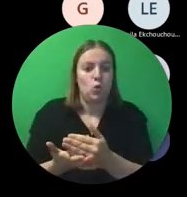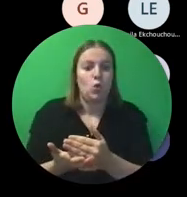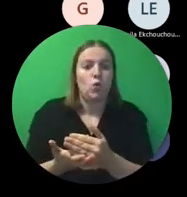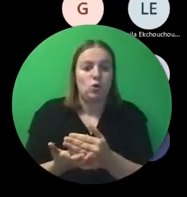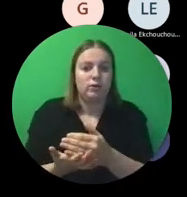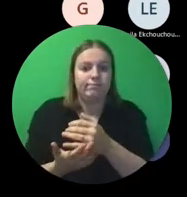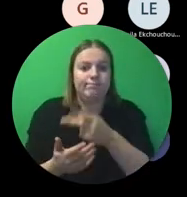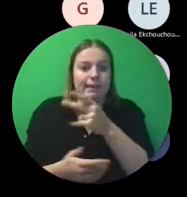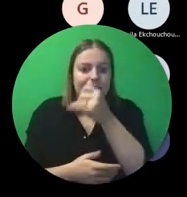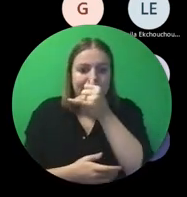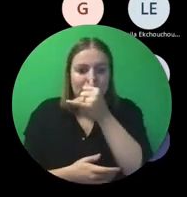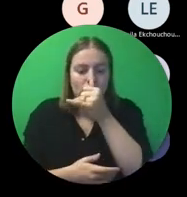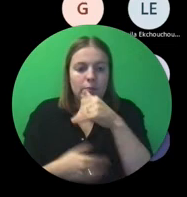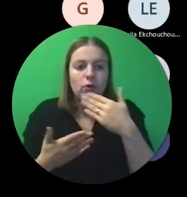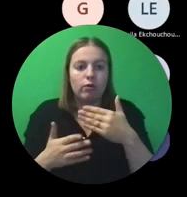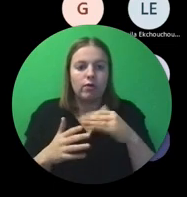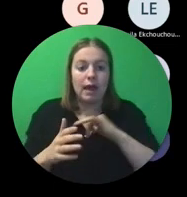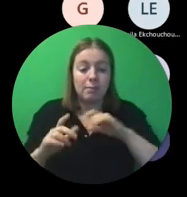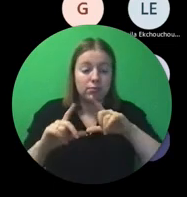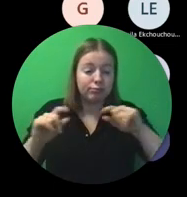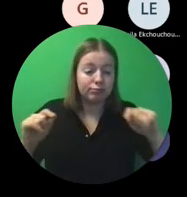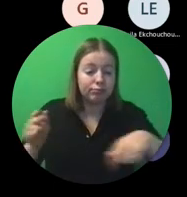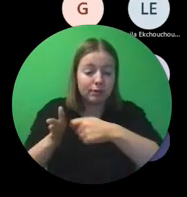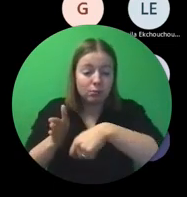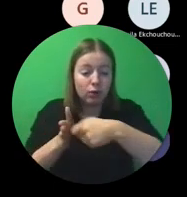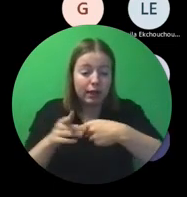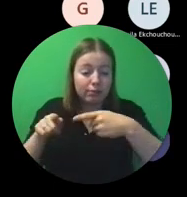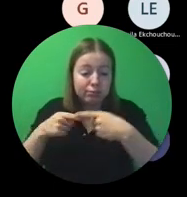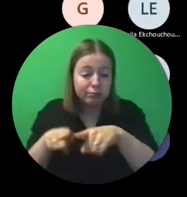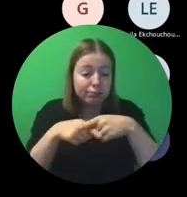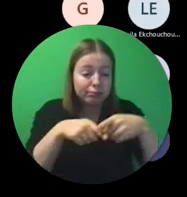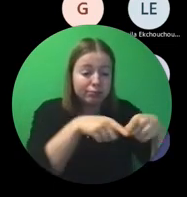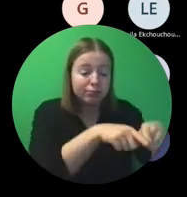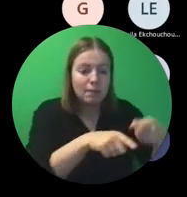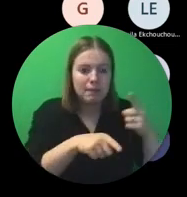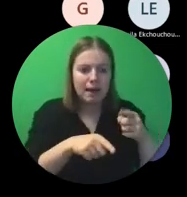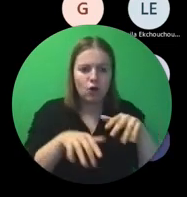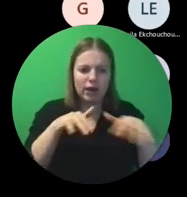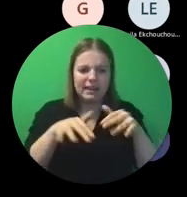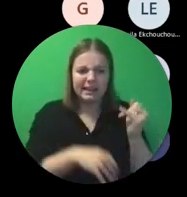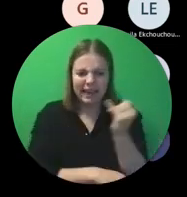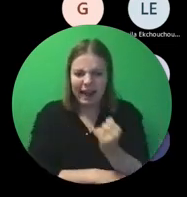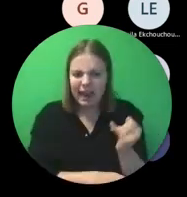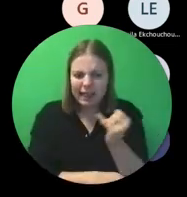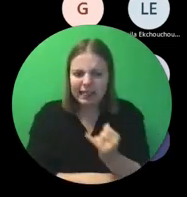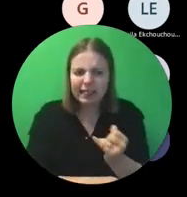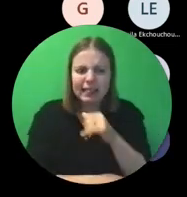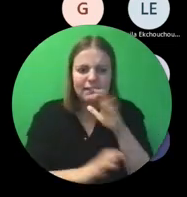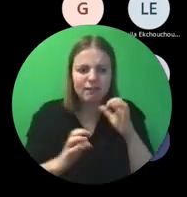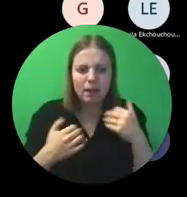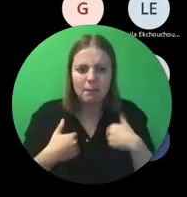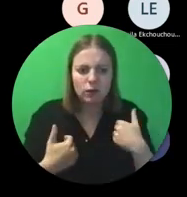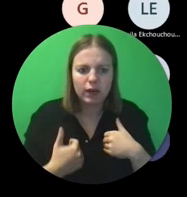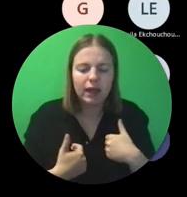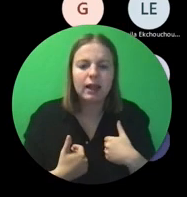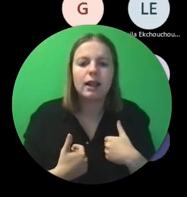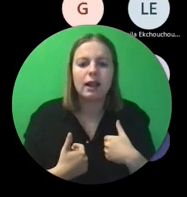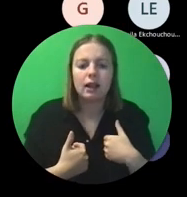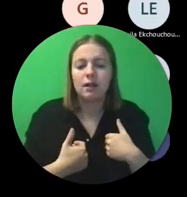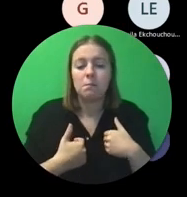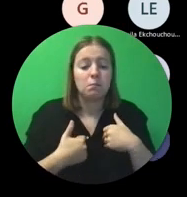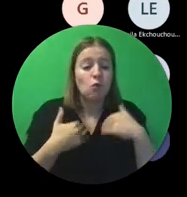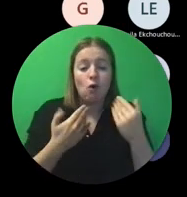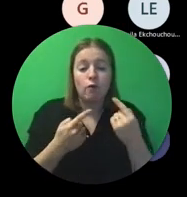Of het aantal projecten dat je lopen hebt, tegelijkertijd, maar je bent maar een heel kleine organisatie. Dat kunnen nog een aantal andere